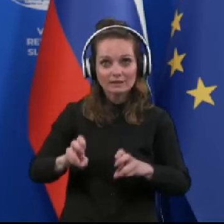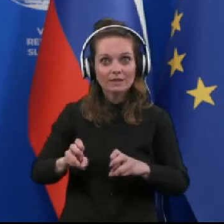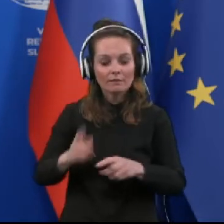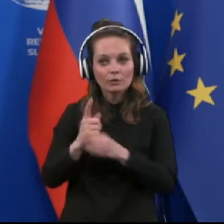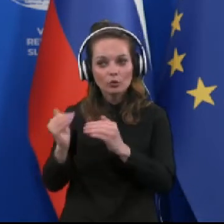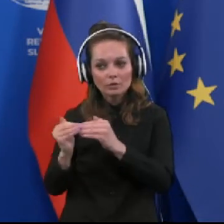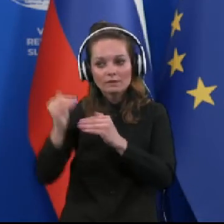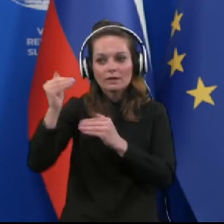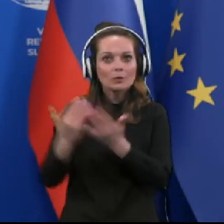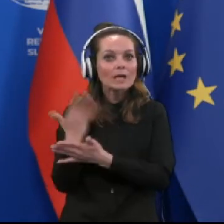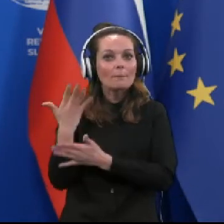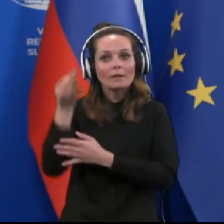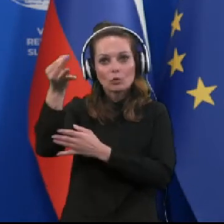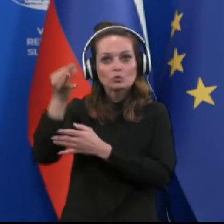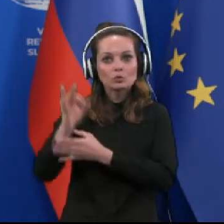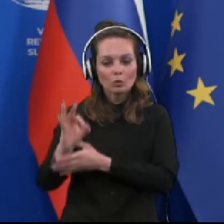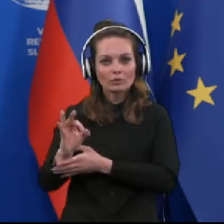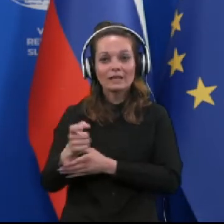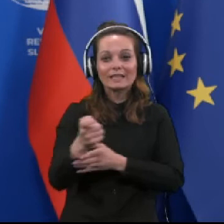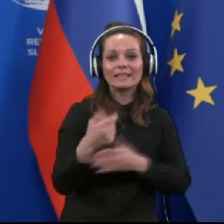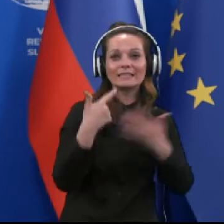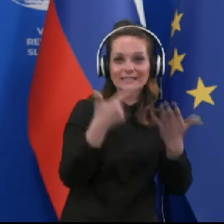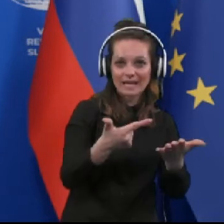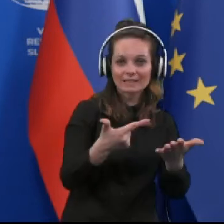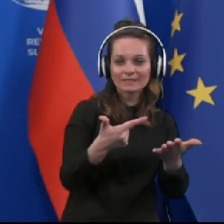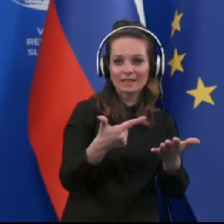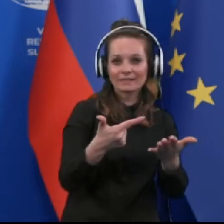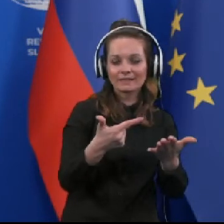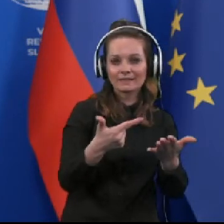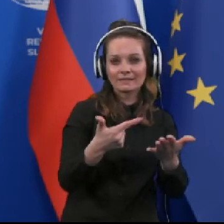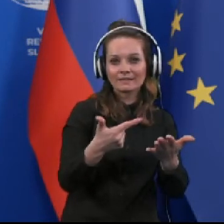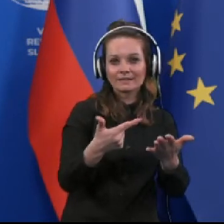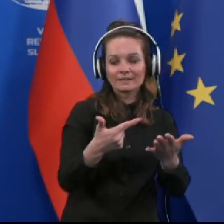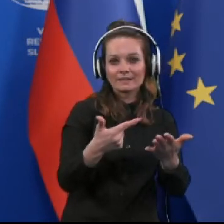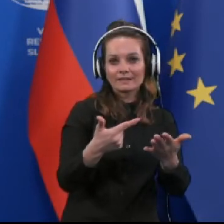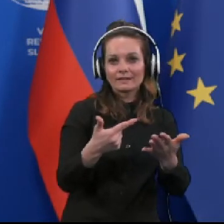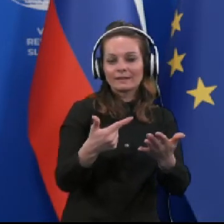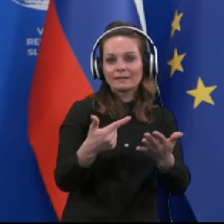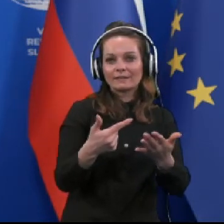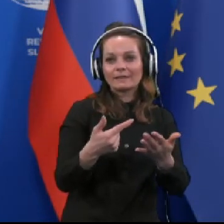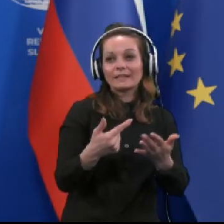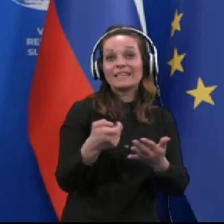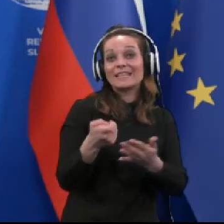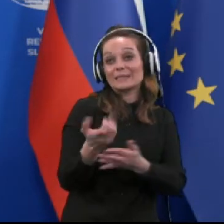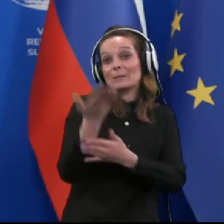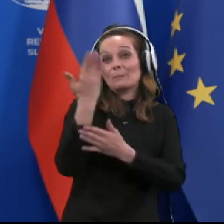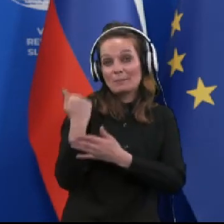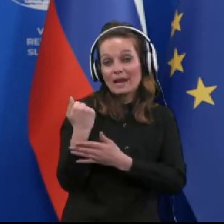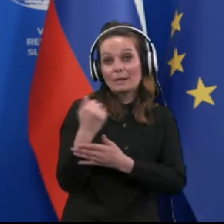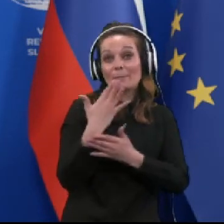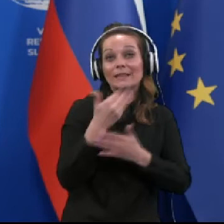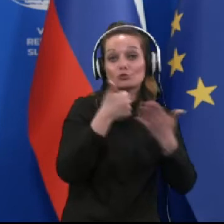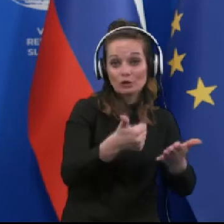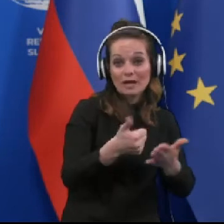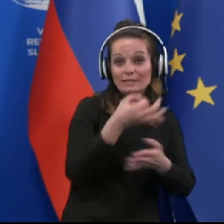celo dvignil za pet odstotnih točk na sedemdeset točki in pol iz prejšnjih okrog pet in